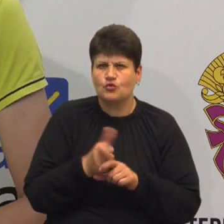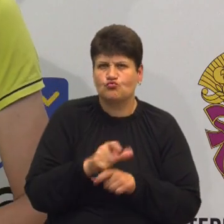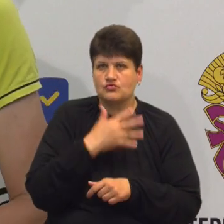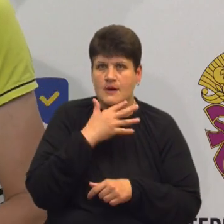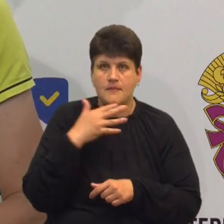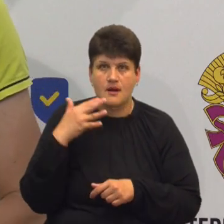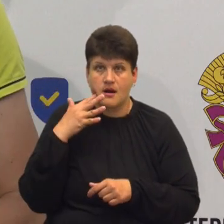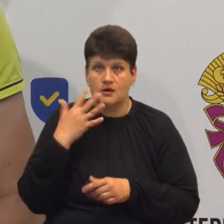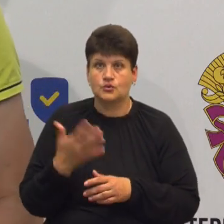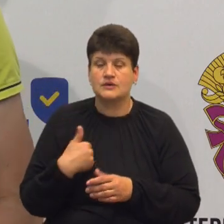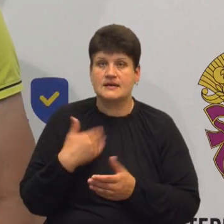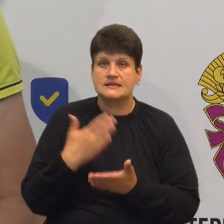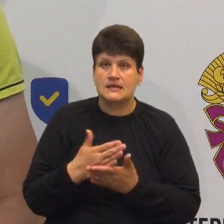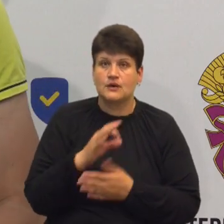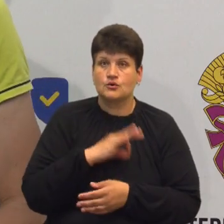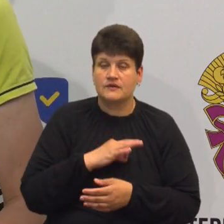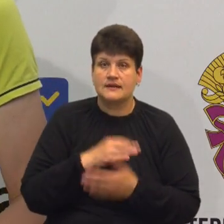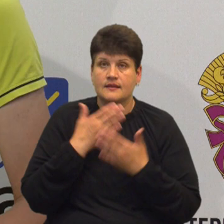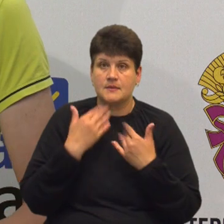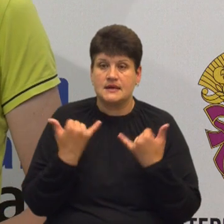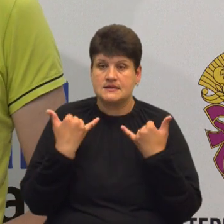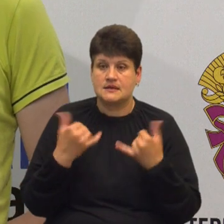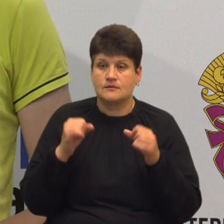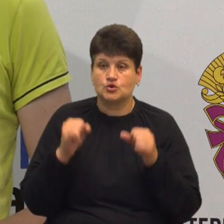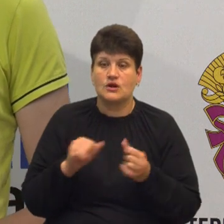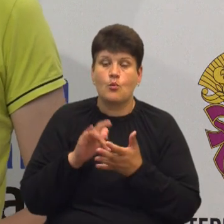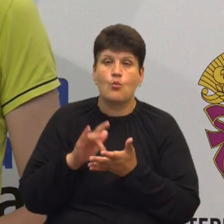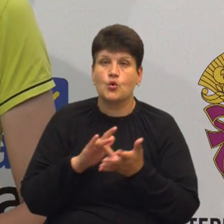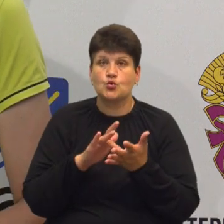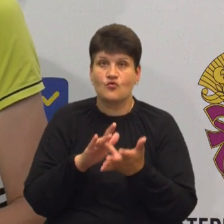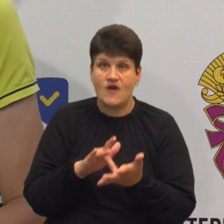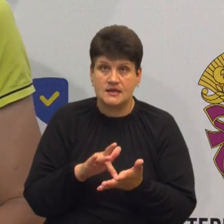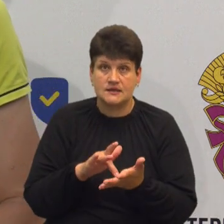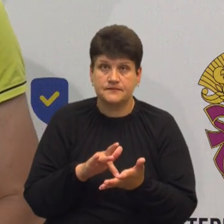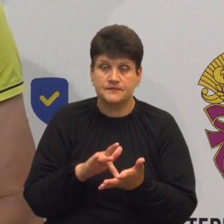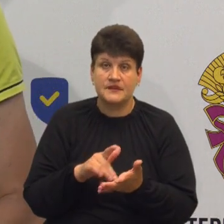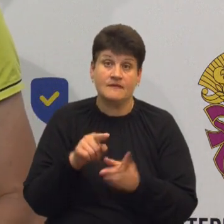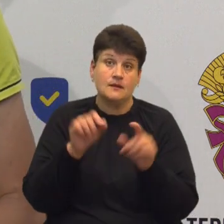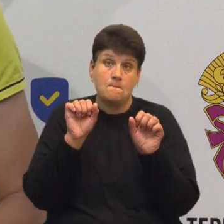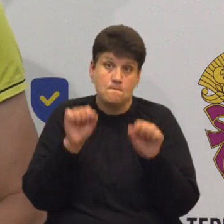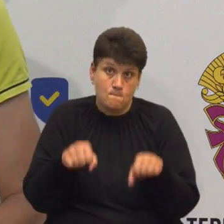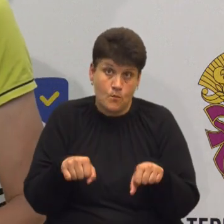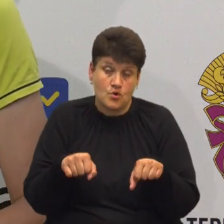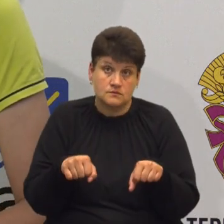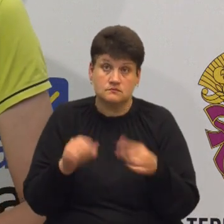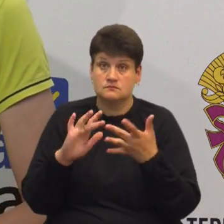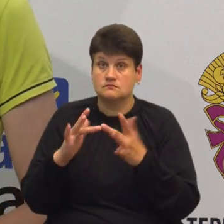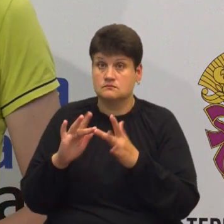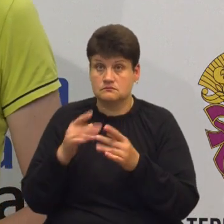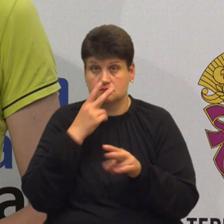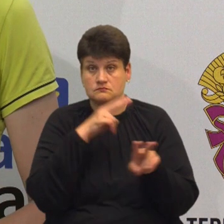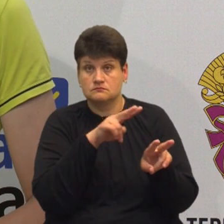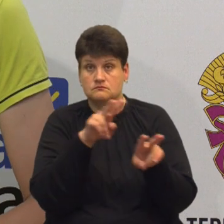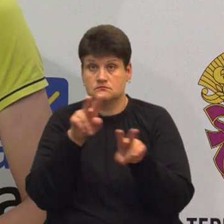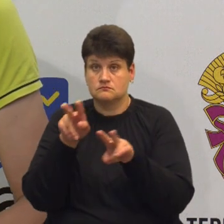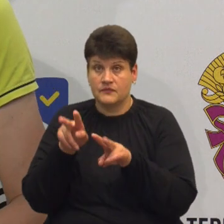Власне, користувач, який не має зараз змоги подорожувати, він зможе віртуально ці всі об'єкти оглянути. А